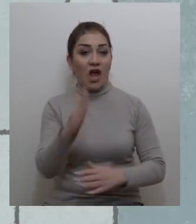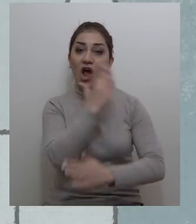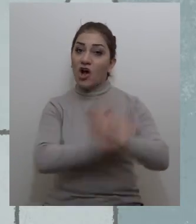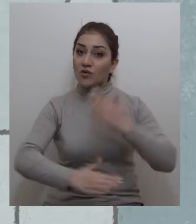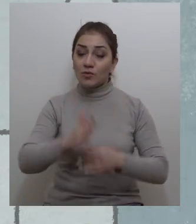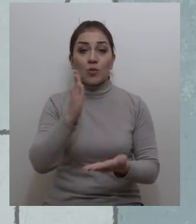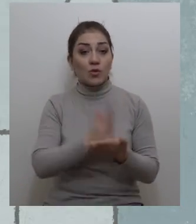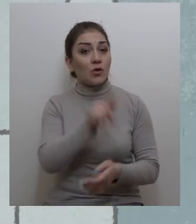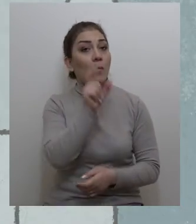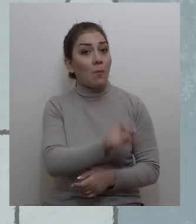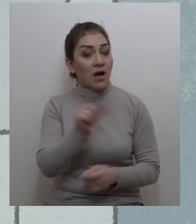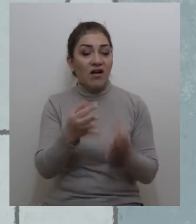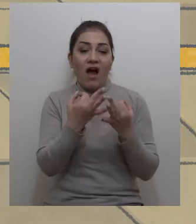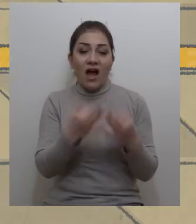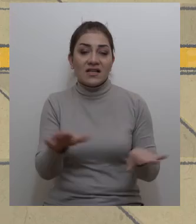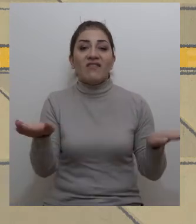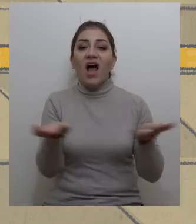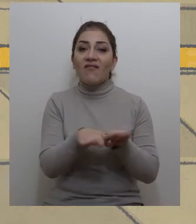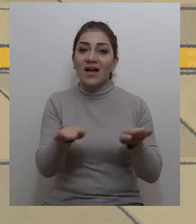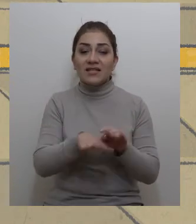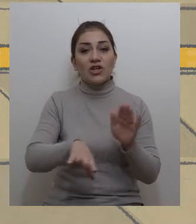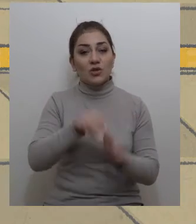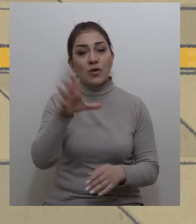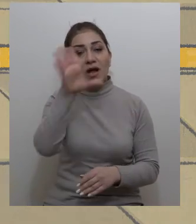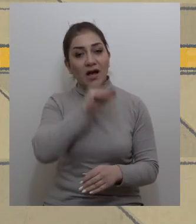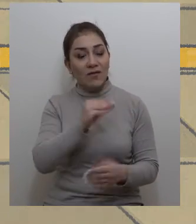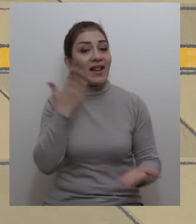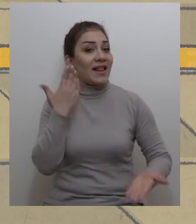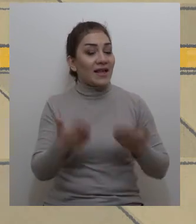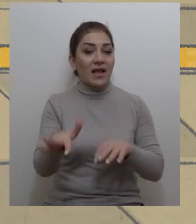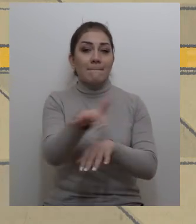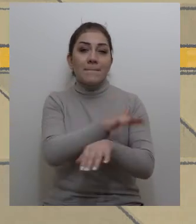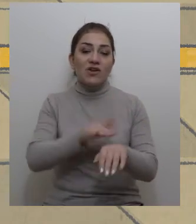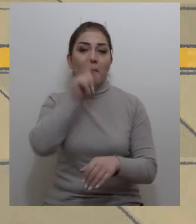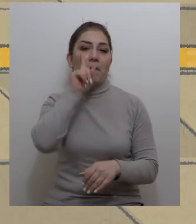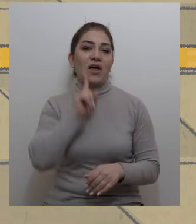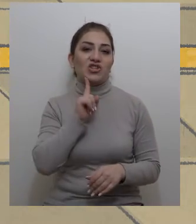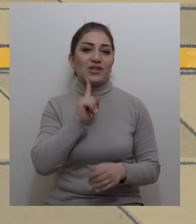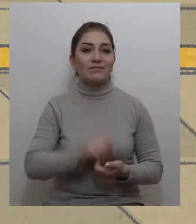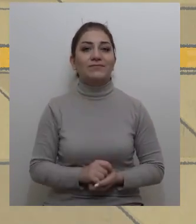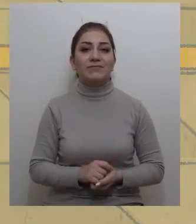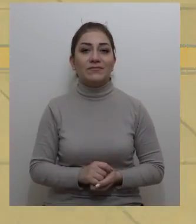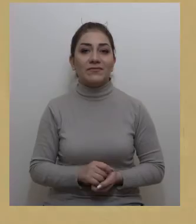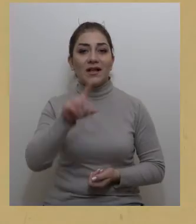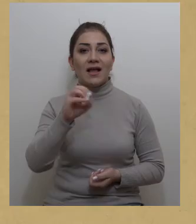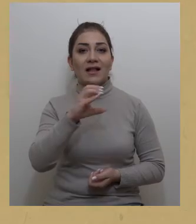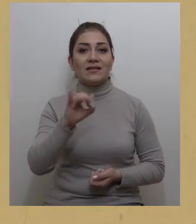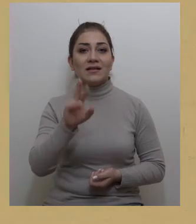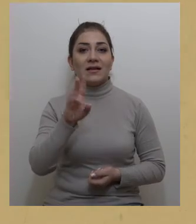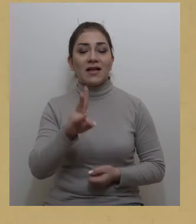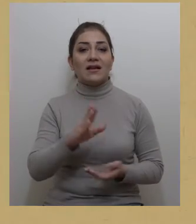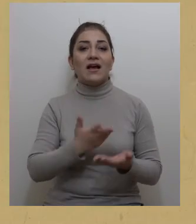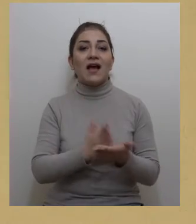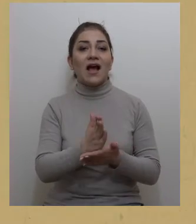Հաշմանդամություն ունեցող անձանց ազատ և հավասար ընտրությունը հնարավորը, երբ միջավայրը մատ չելի է։ Հելսինկյան